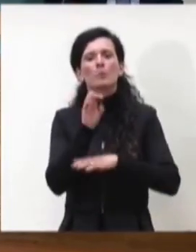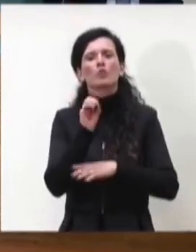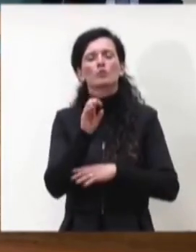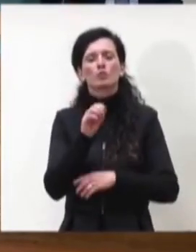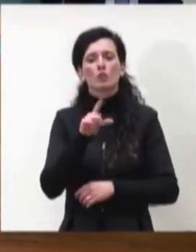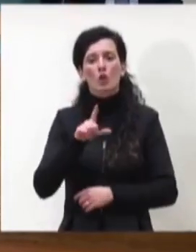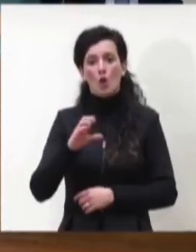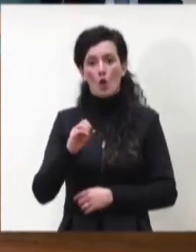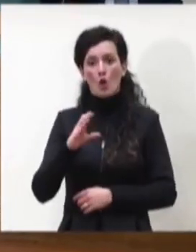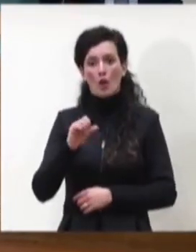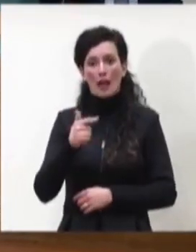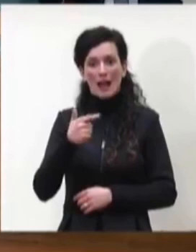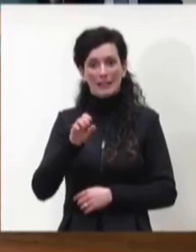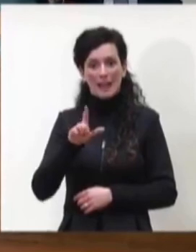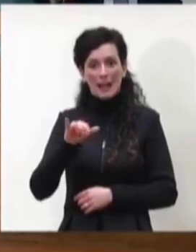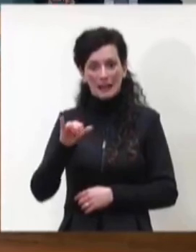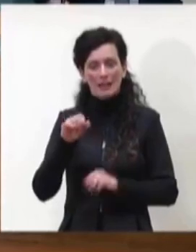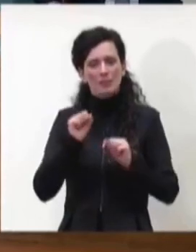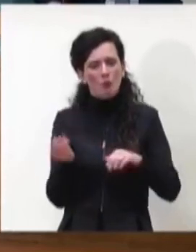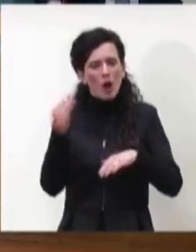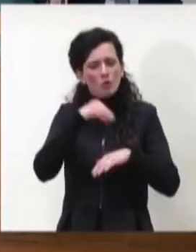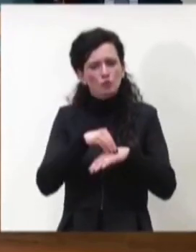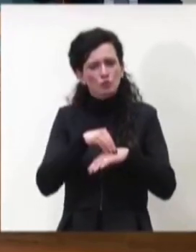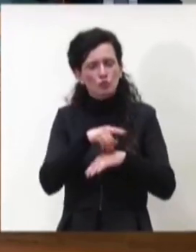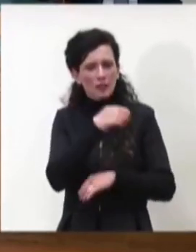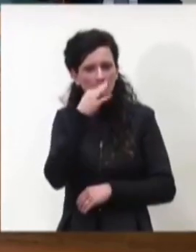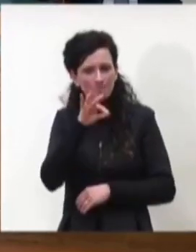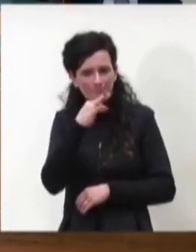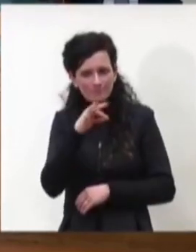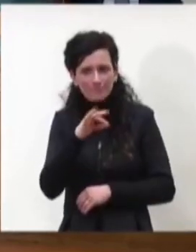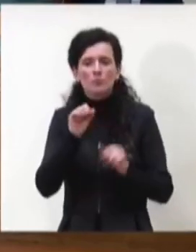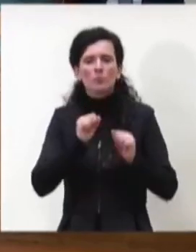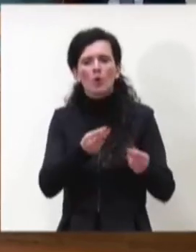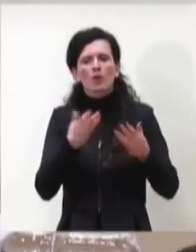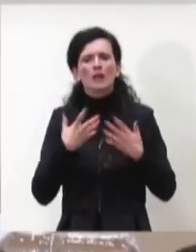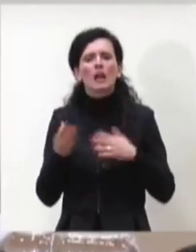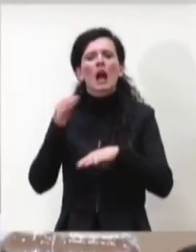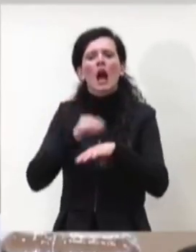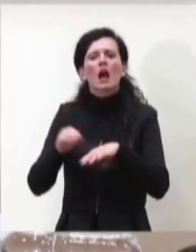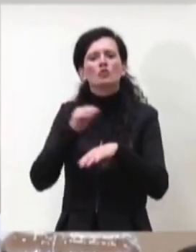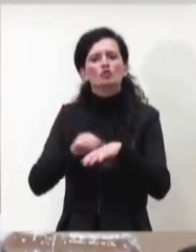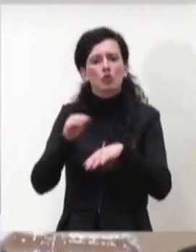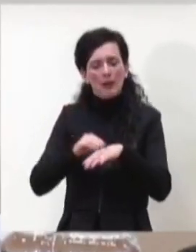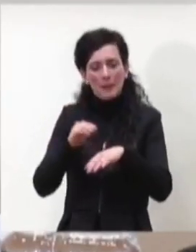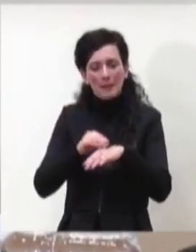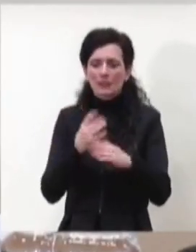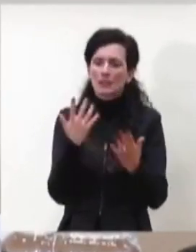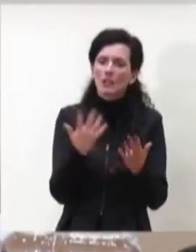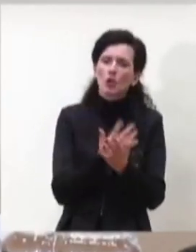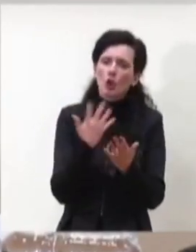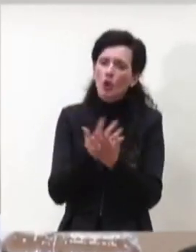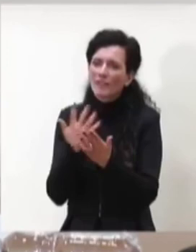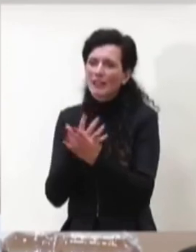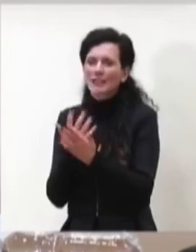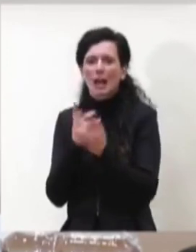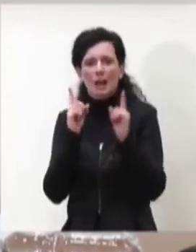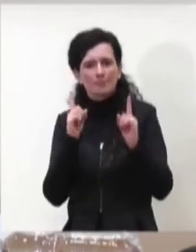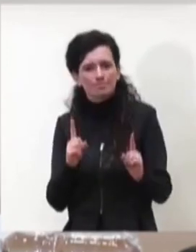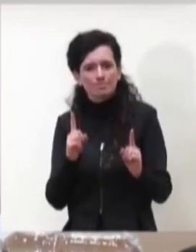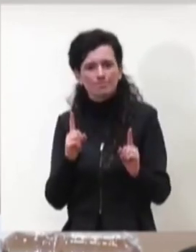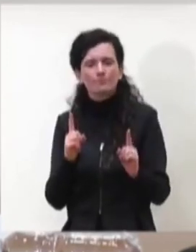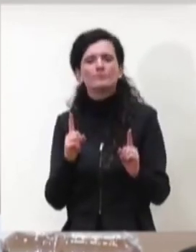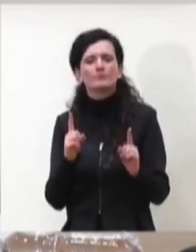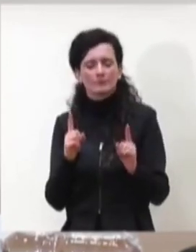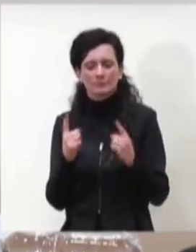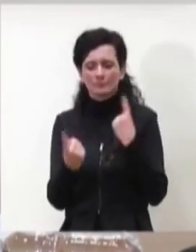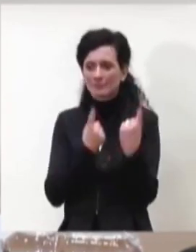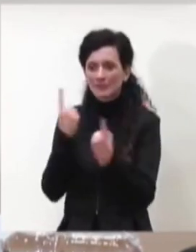aggiungere i suoi commenti e in particolare di aggiornarci sulle novità dell'andamento del piano